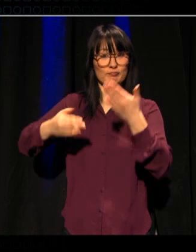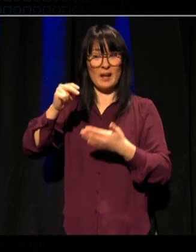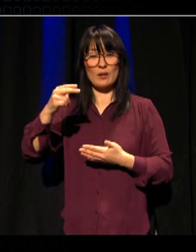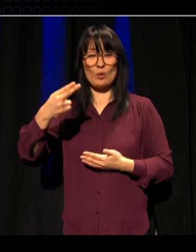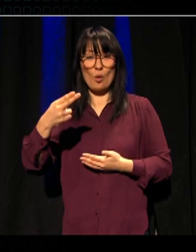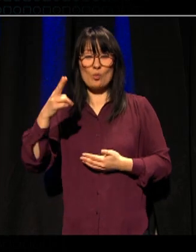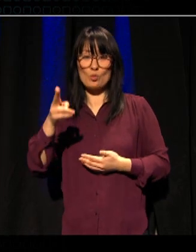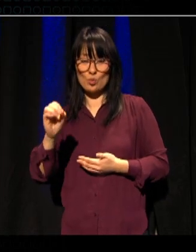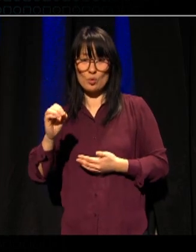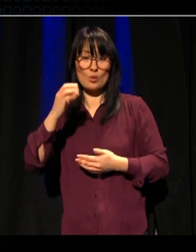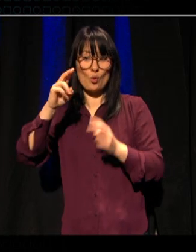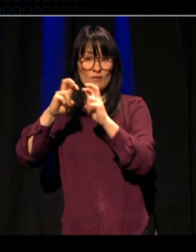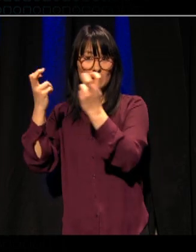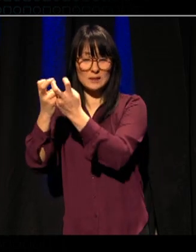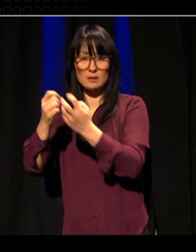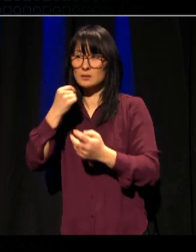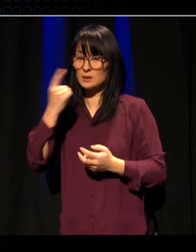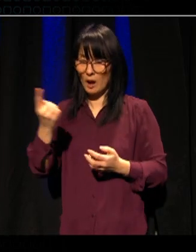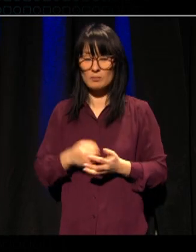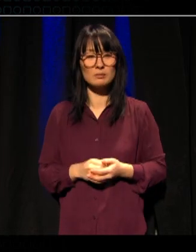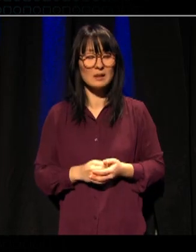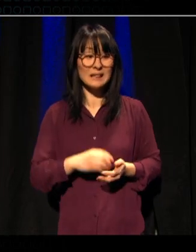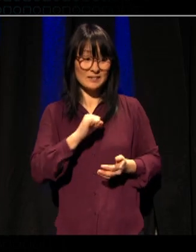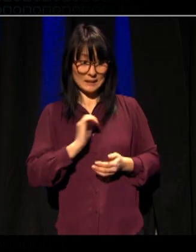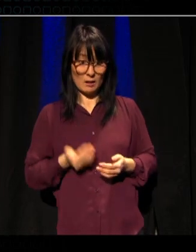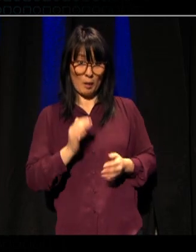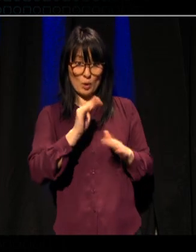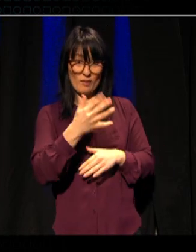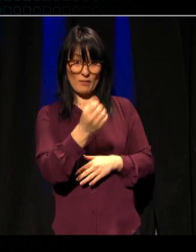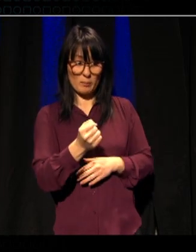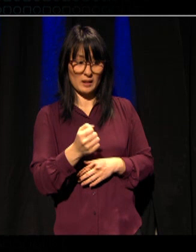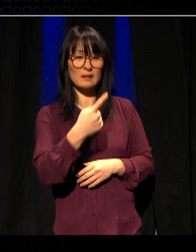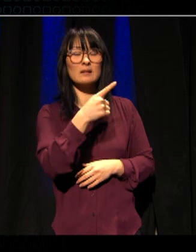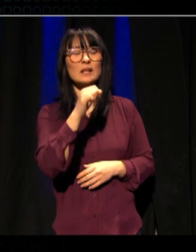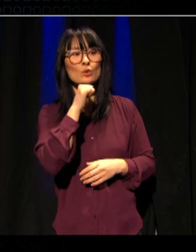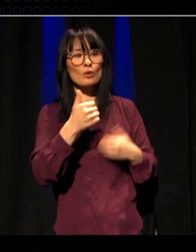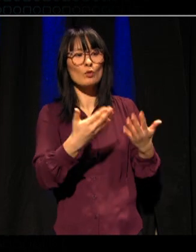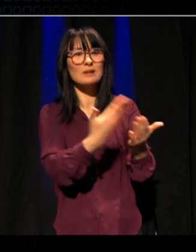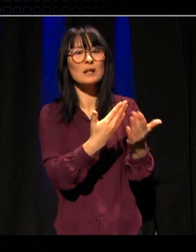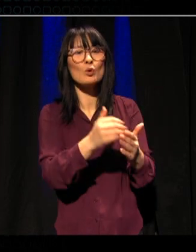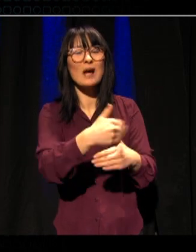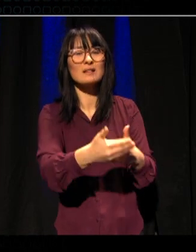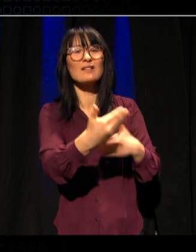Damer på 50 må få tilbud om etter- og videreutdanning, ikke pensjonistkurs.